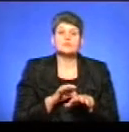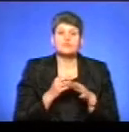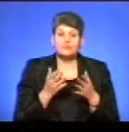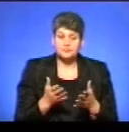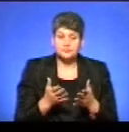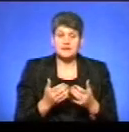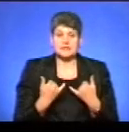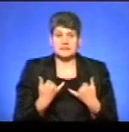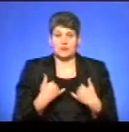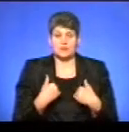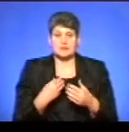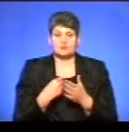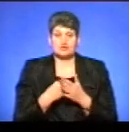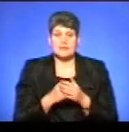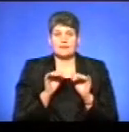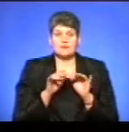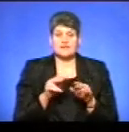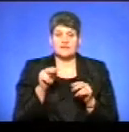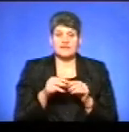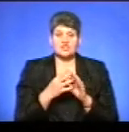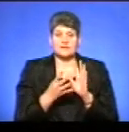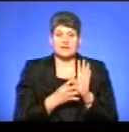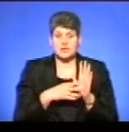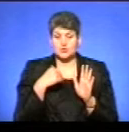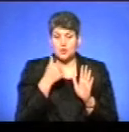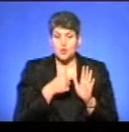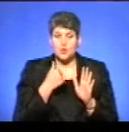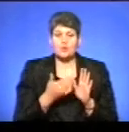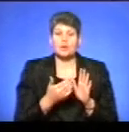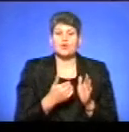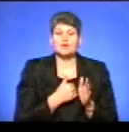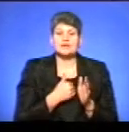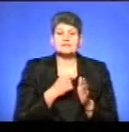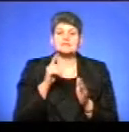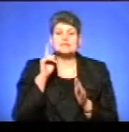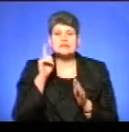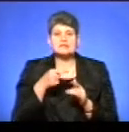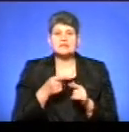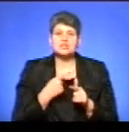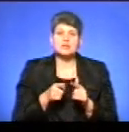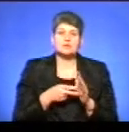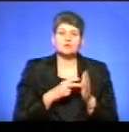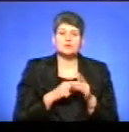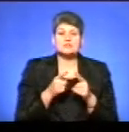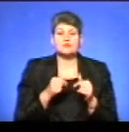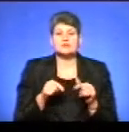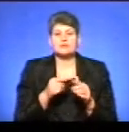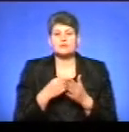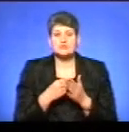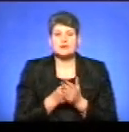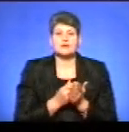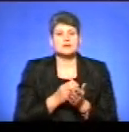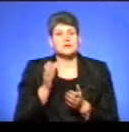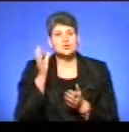Зараз у нас триває бюджетний процес 2019 року. Хотілося б знати, чи планується організація бюджетних